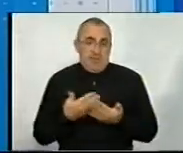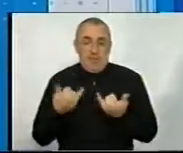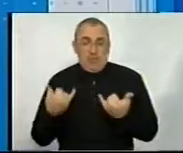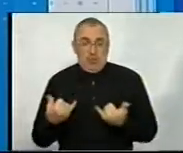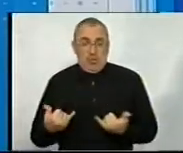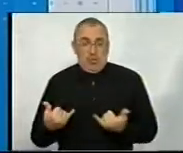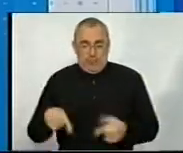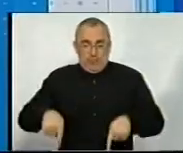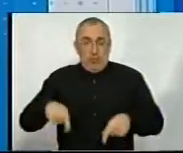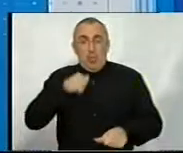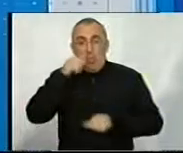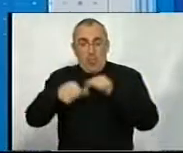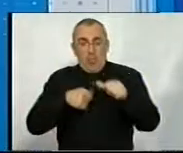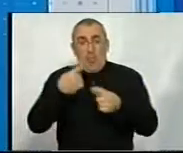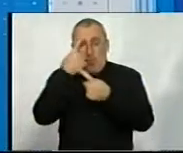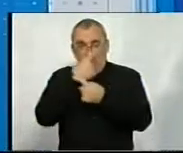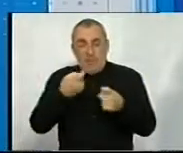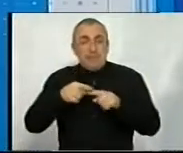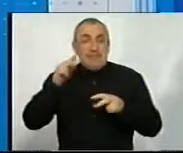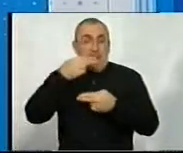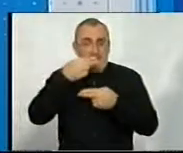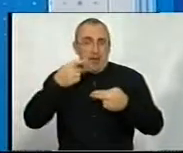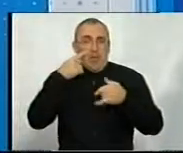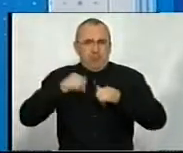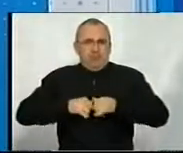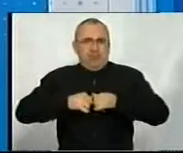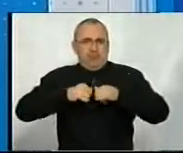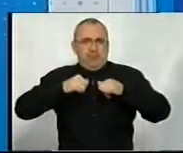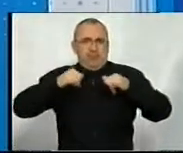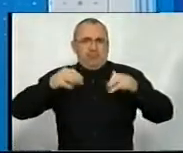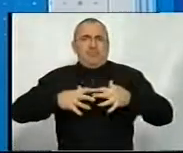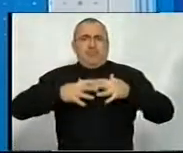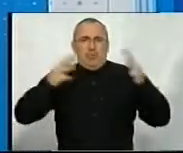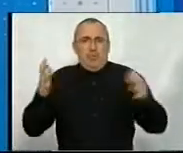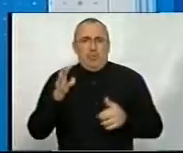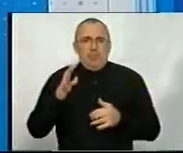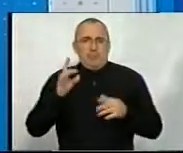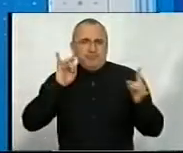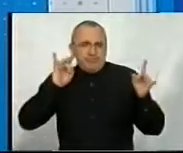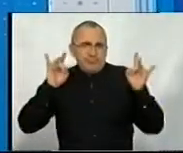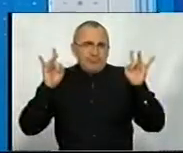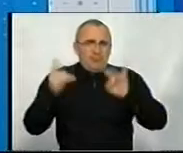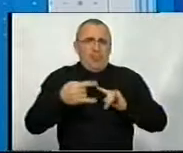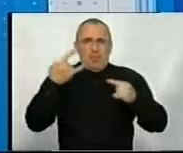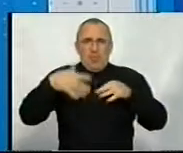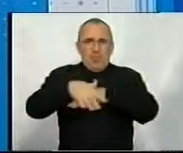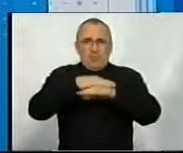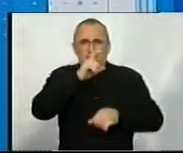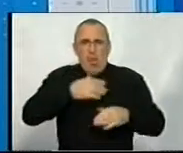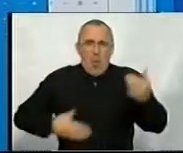наприклад, в цьому році оголосу ця тема набуває все більшого соціального, такого суспільного